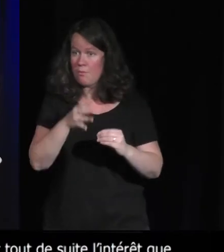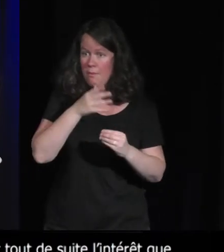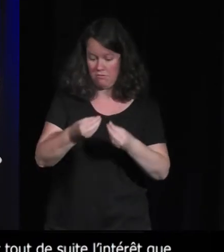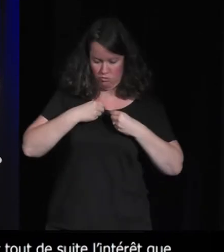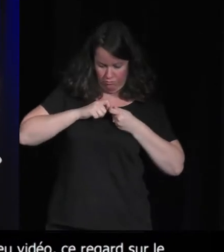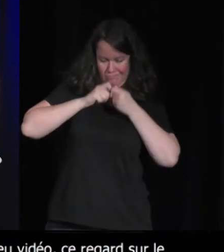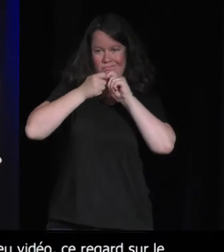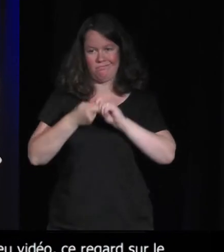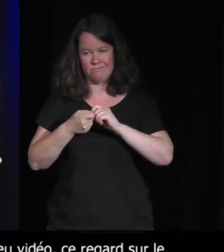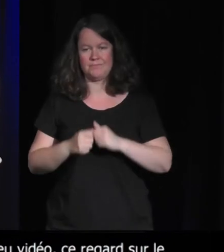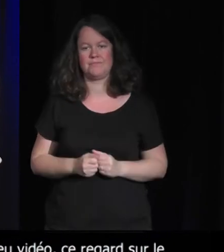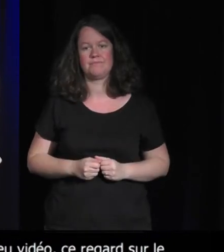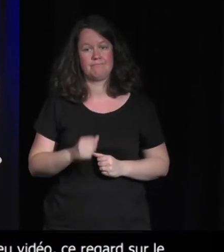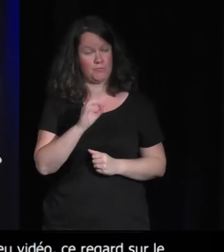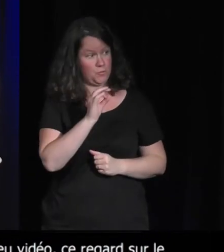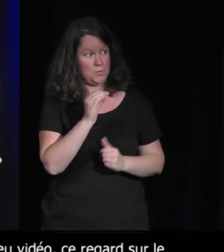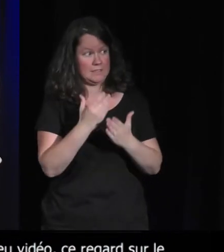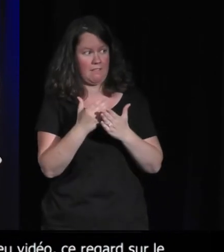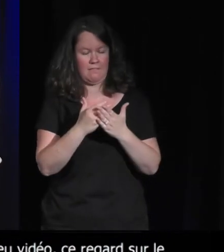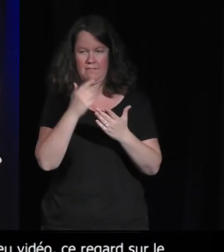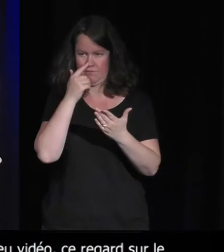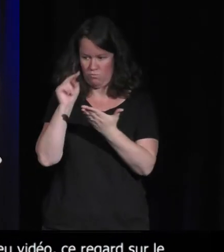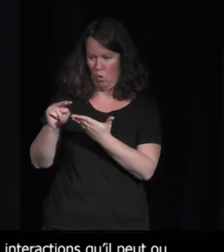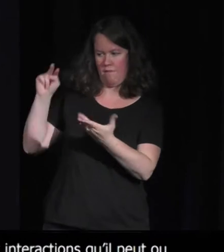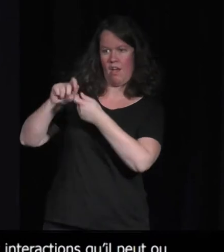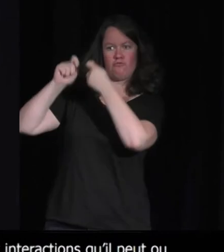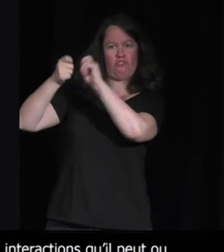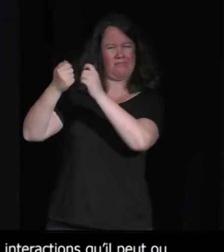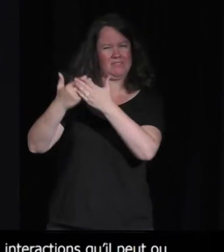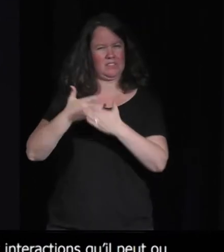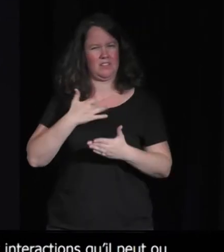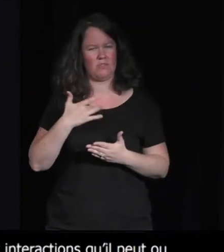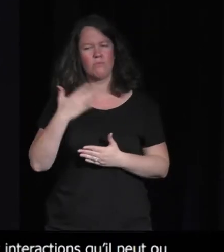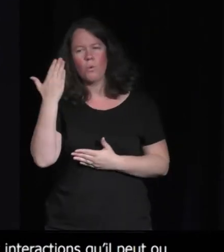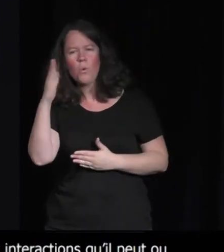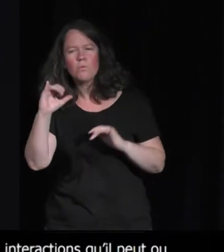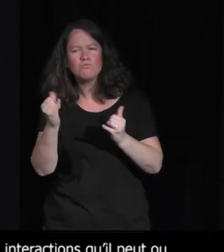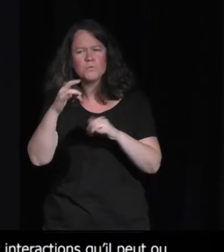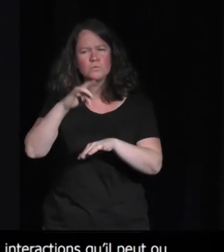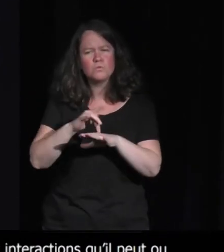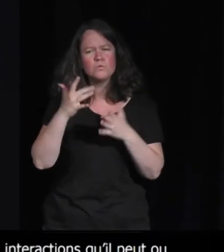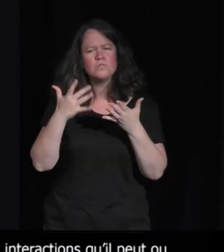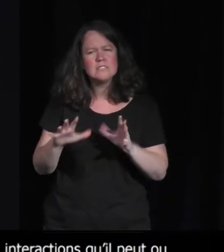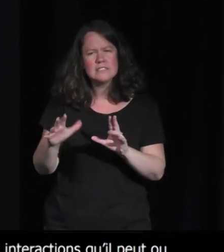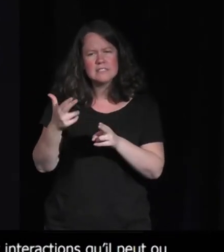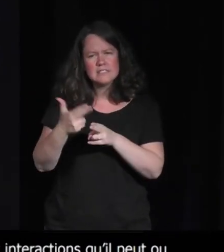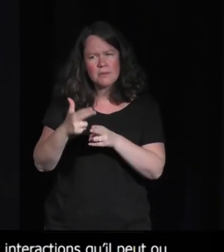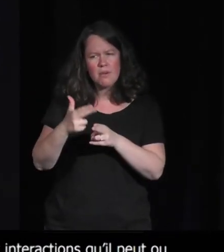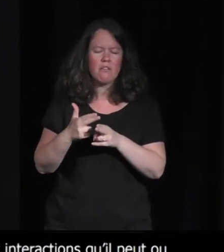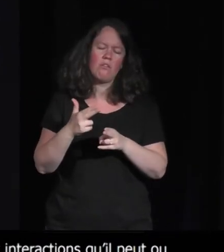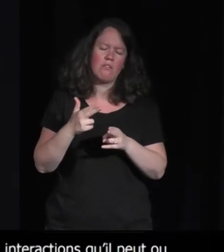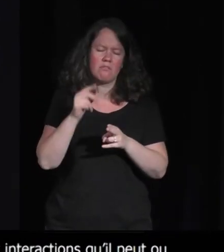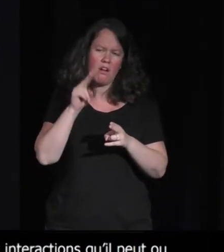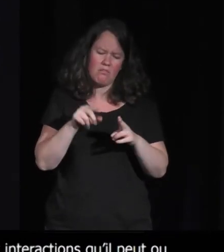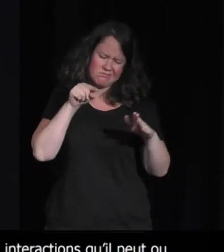C'est ce changement de perspective qui est intéressant. J'ai joué à un jeu qui s'appelle... Alors, je ne'ai pas joué en profondeur,